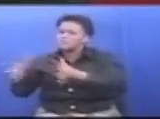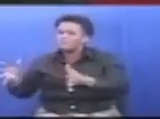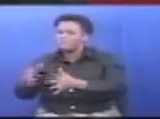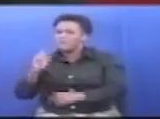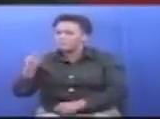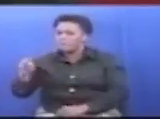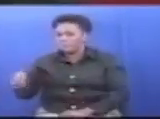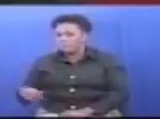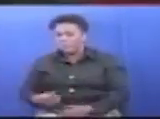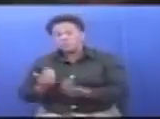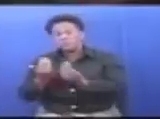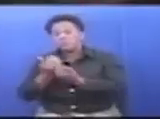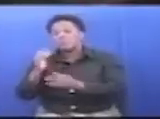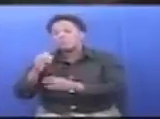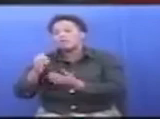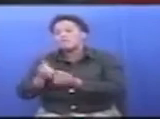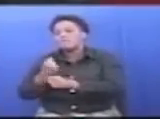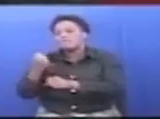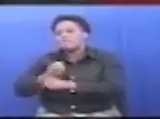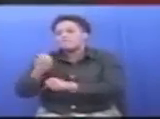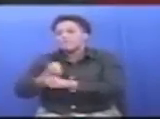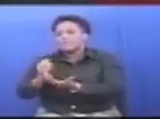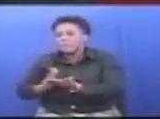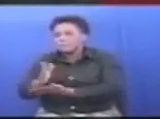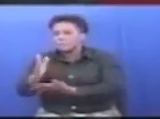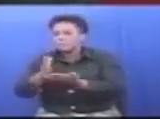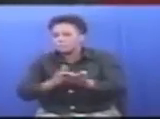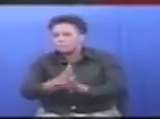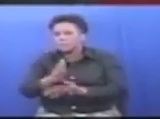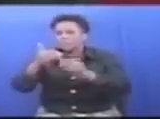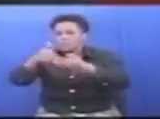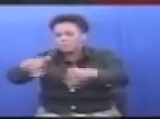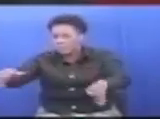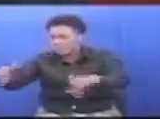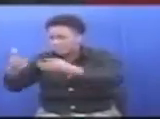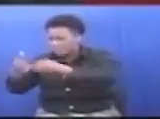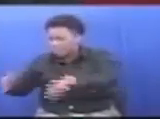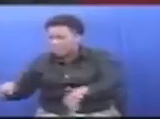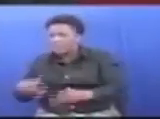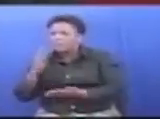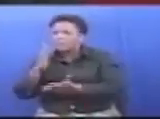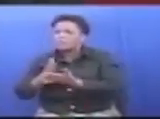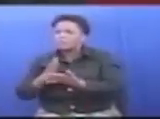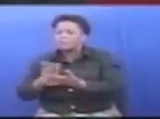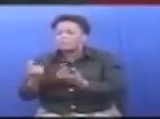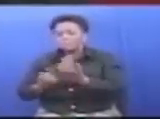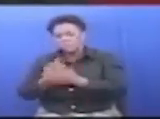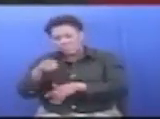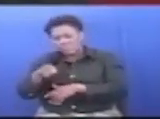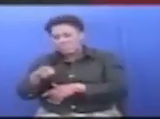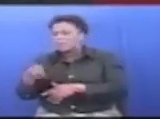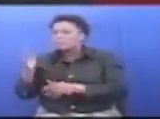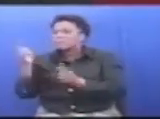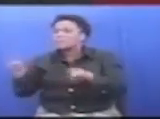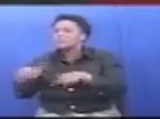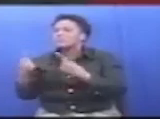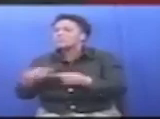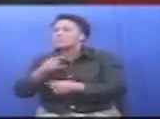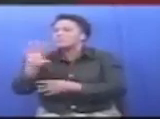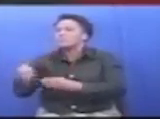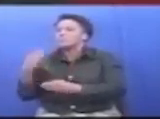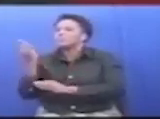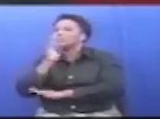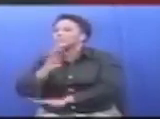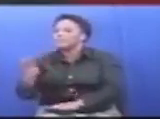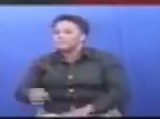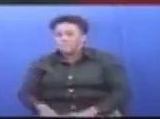kwenye mipaka yake Na kwa kufanya hilo sasa Hii migogoro yote itakusha Kwa hiyo, wakuna sababu ya kuendelea kukumbana Itusubiri